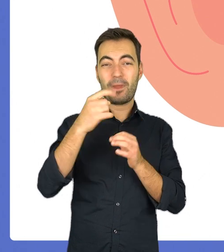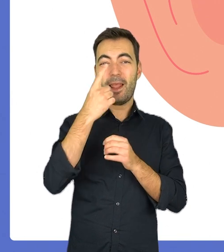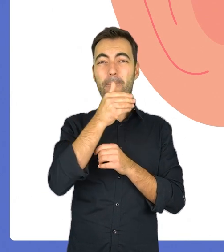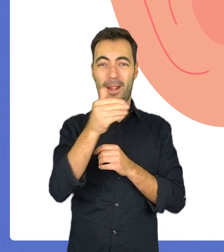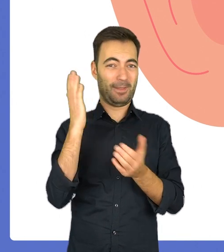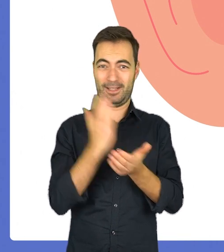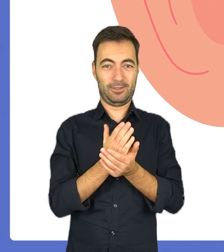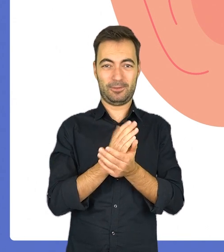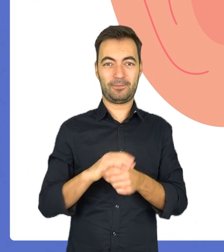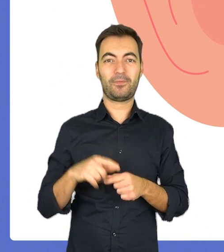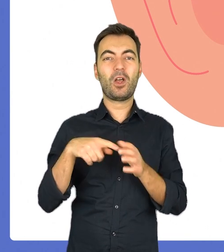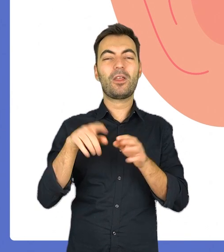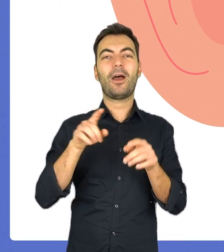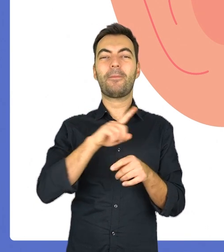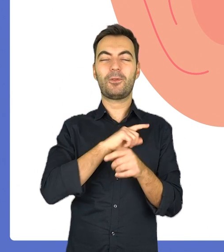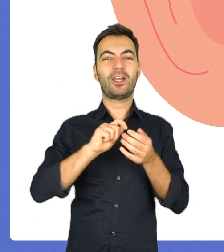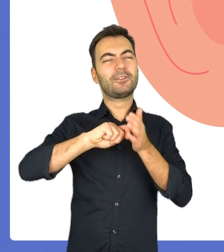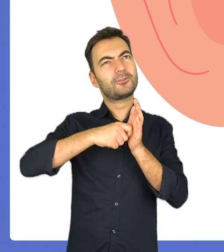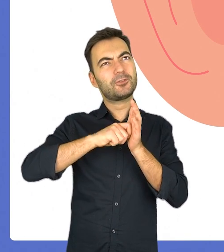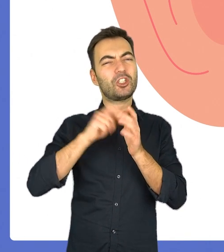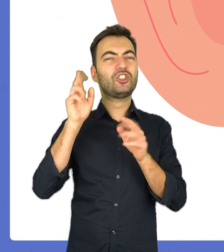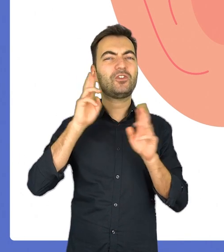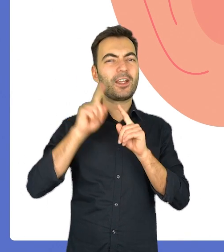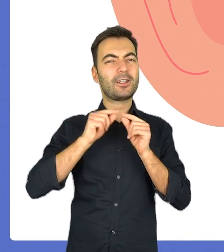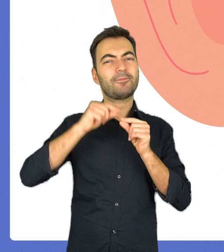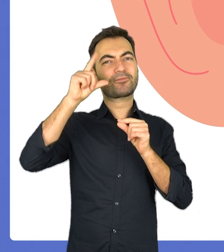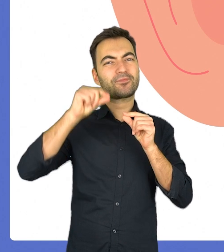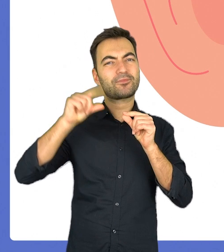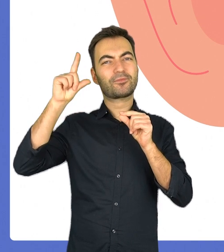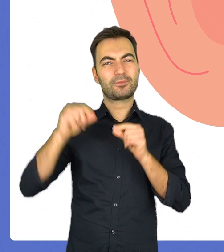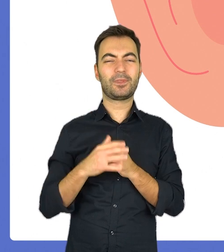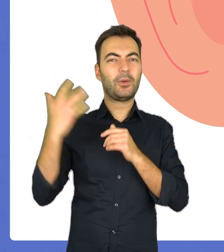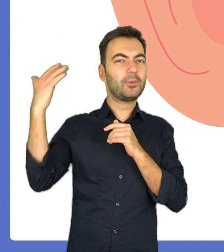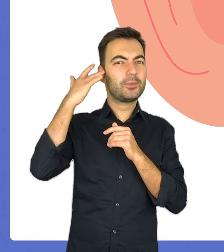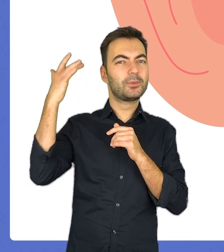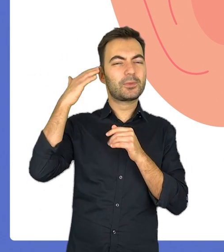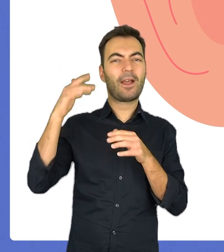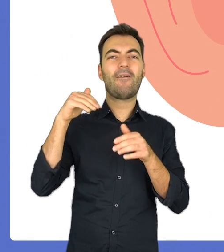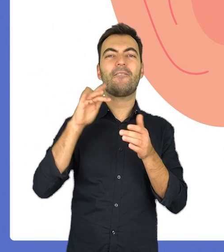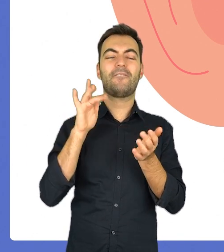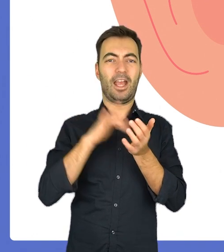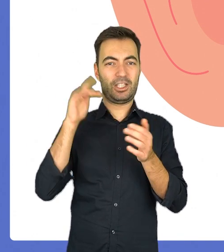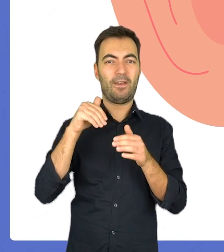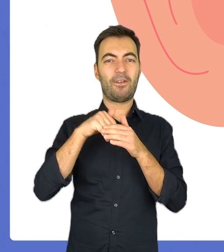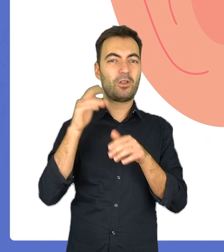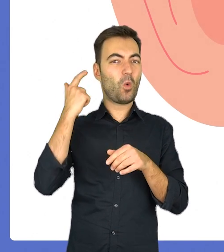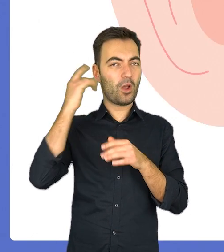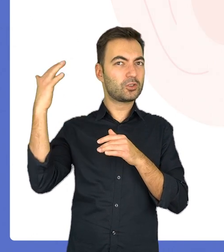Ma zaledwie milimetr długości. Reguluje głośność dźwięków, które docierają do wrażliwego ucha